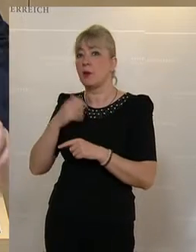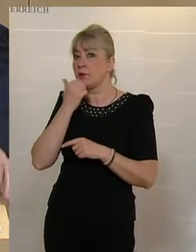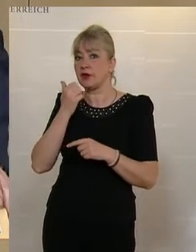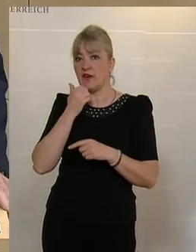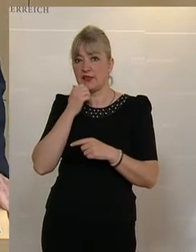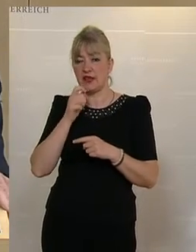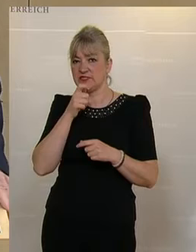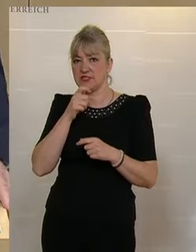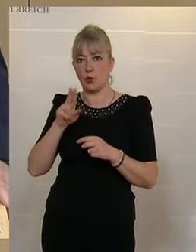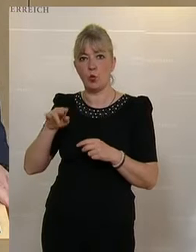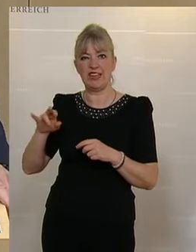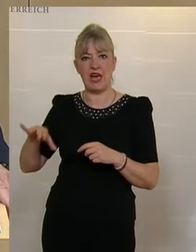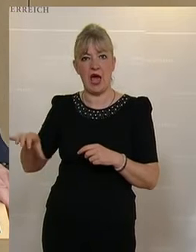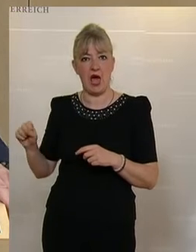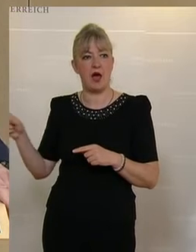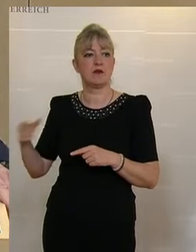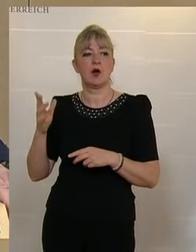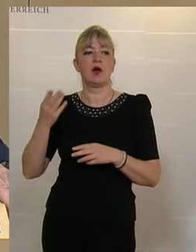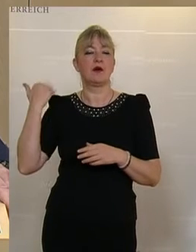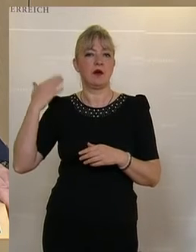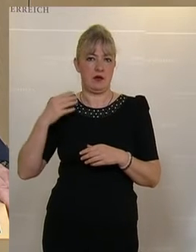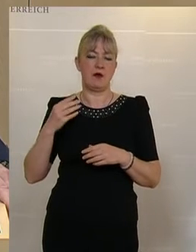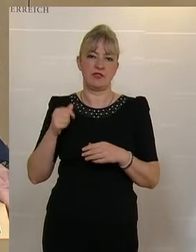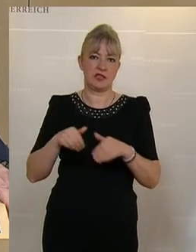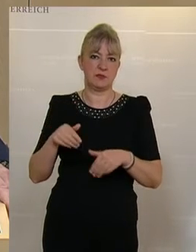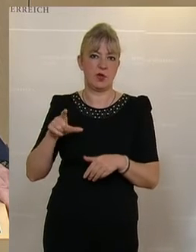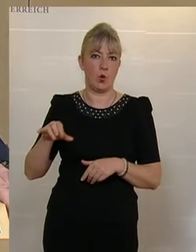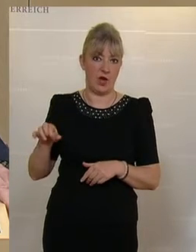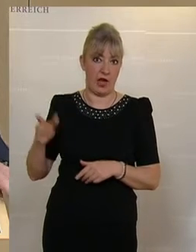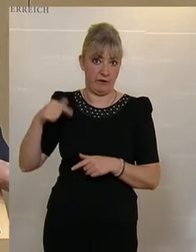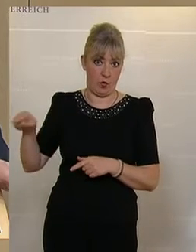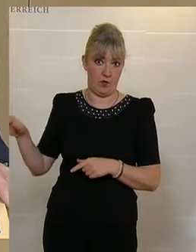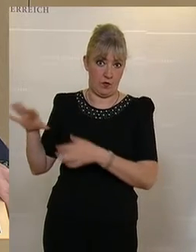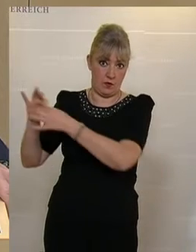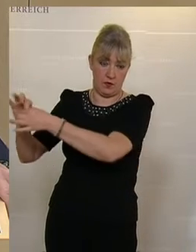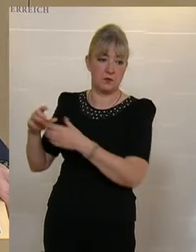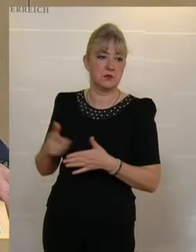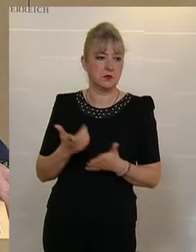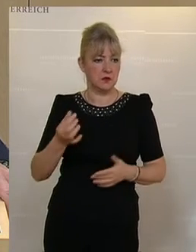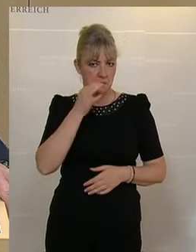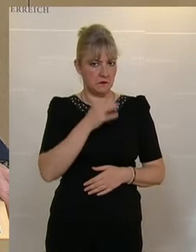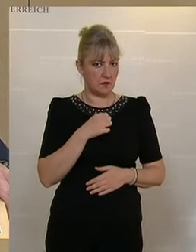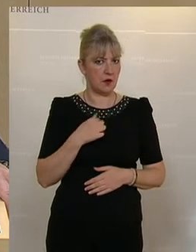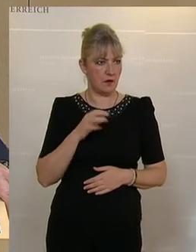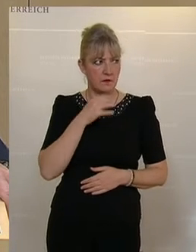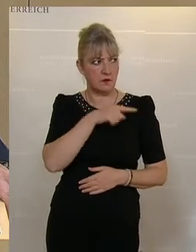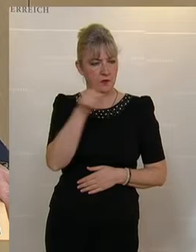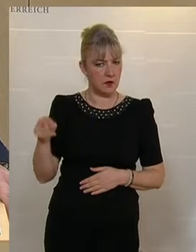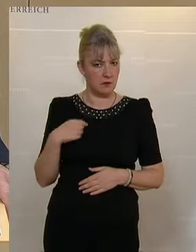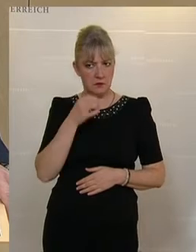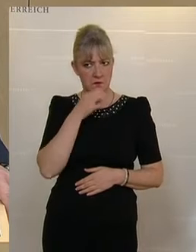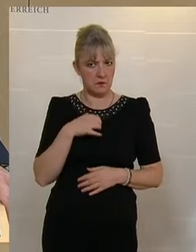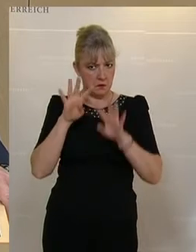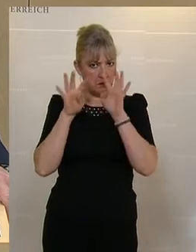ein, nämlich die Unica, wo der Herr emmerige Finanzminister Löger herstammt. Und da stellt sich für mich die Frage und auch für viele andere,